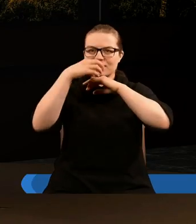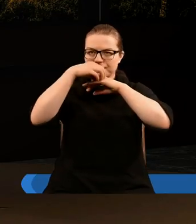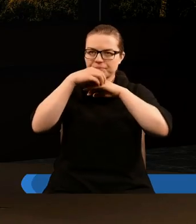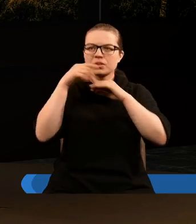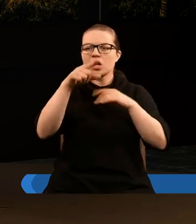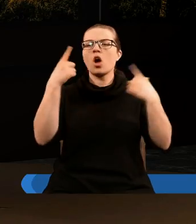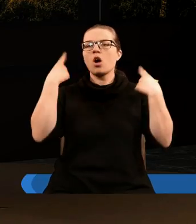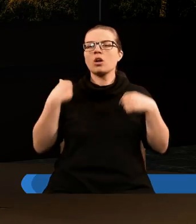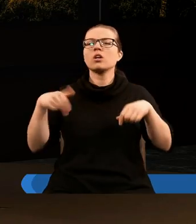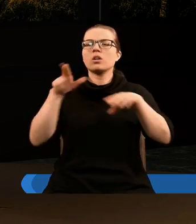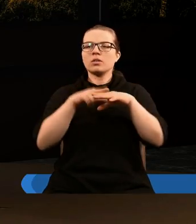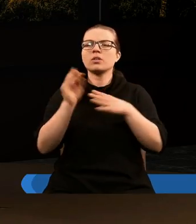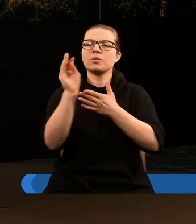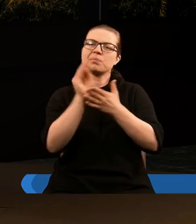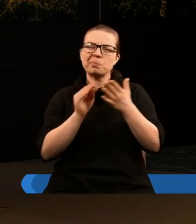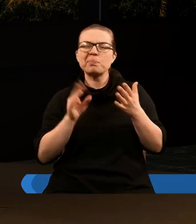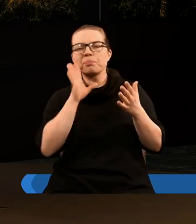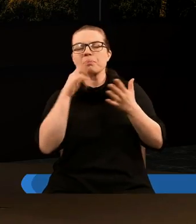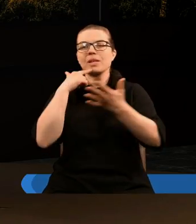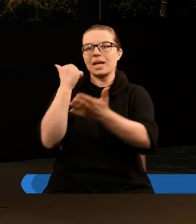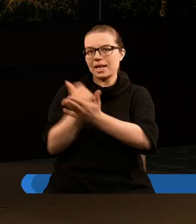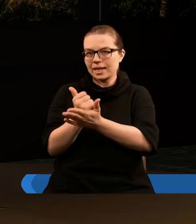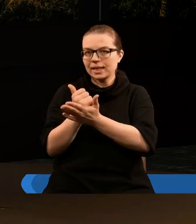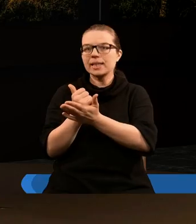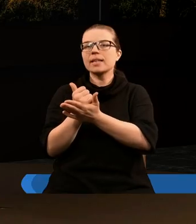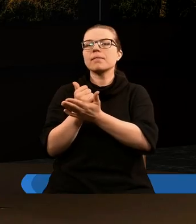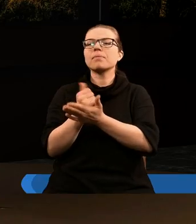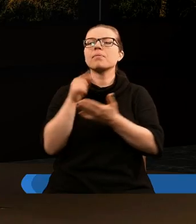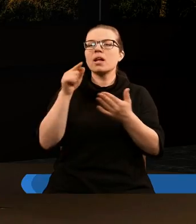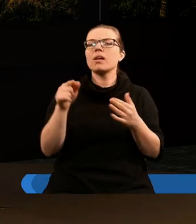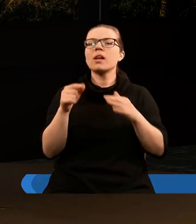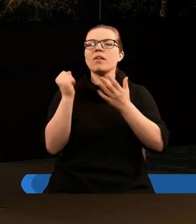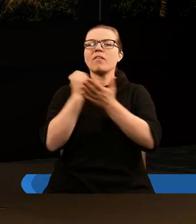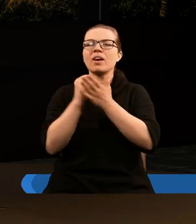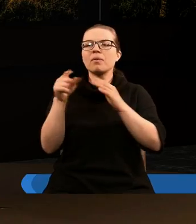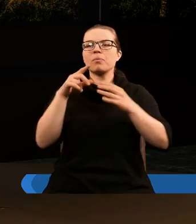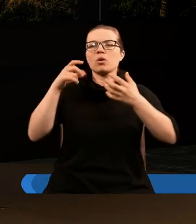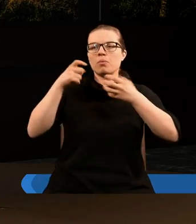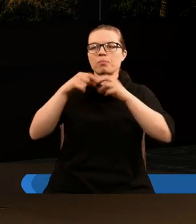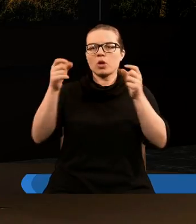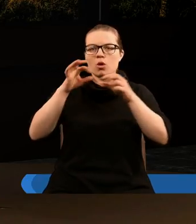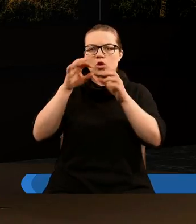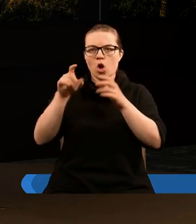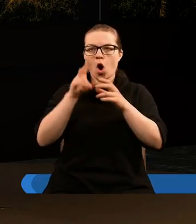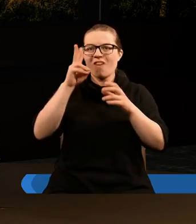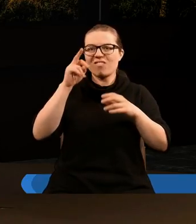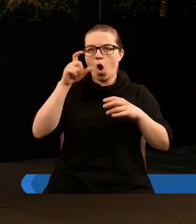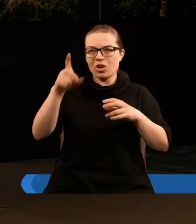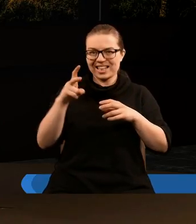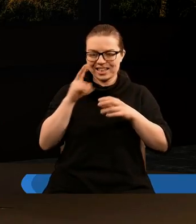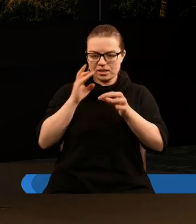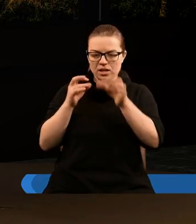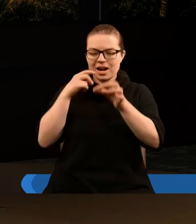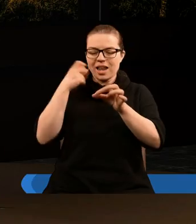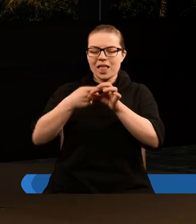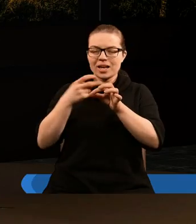tej osoby, która pisała jakiś list. I sygnet bądź tą pieczęć przykładał on do roztopionego wosku na przykład